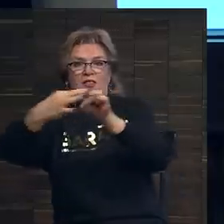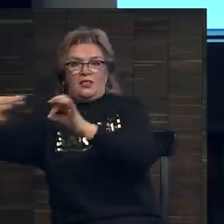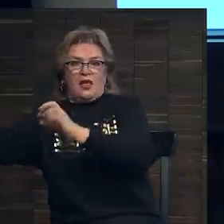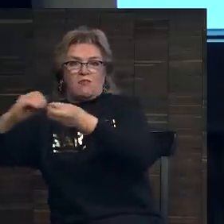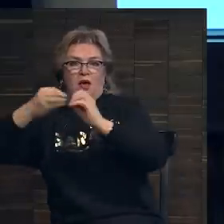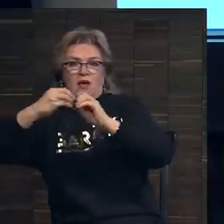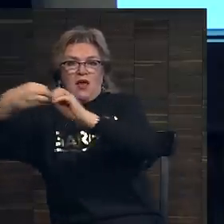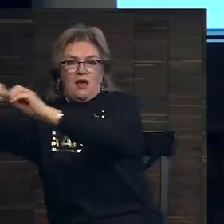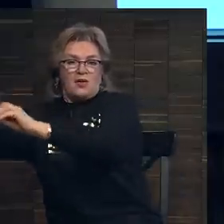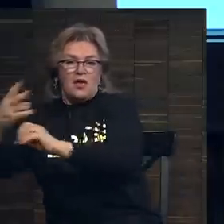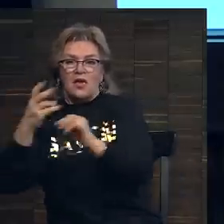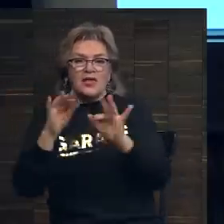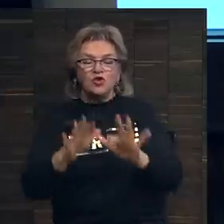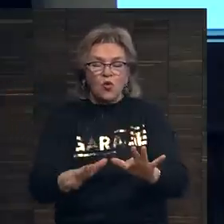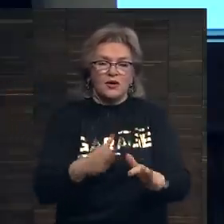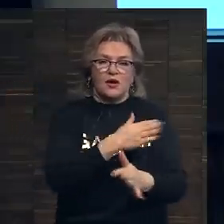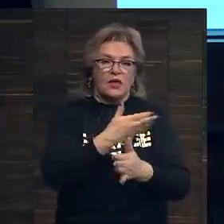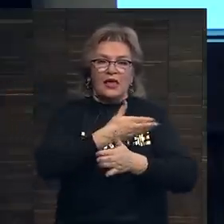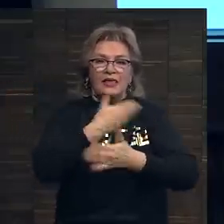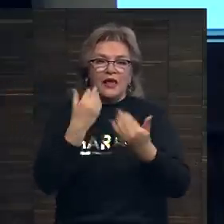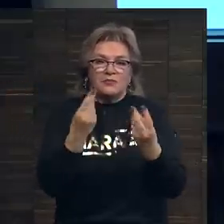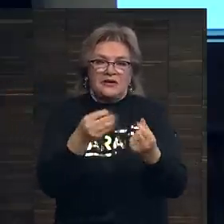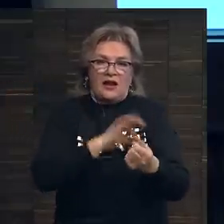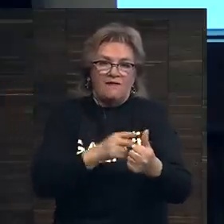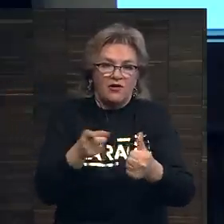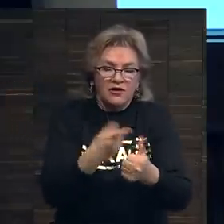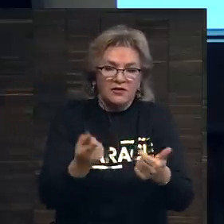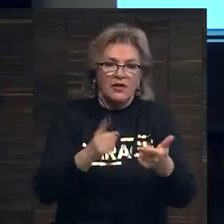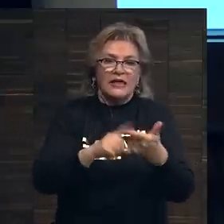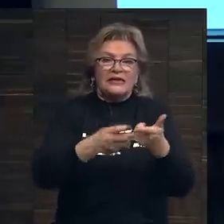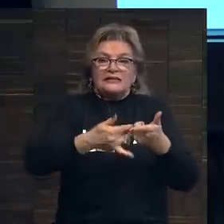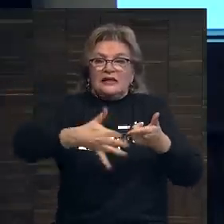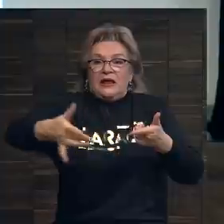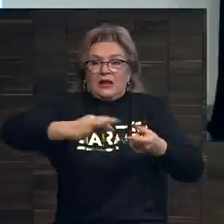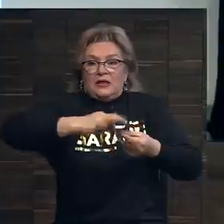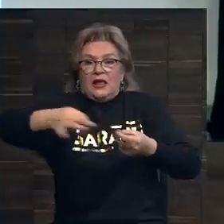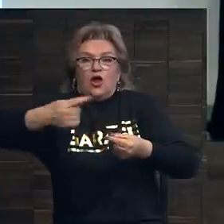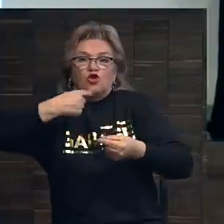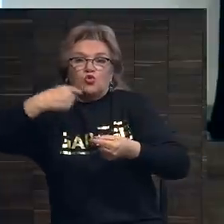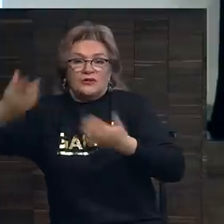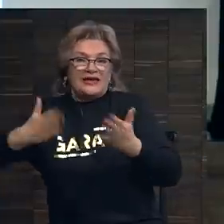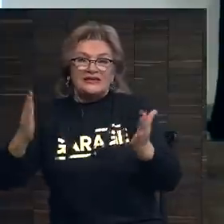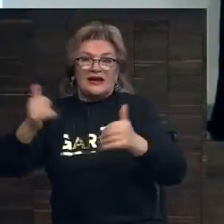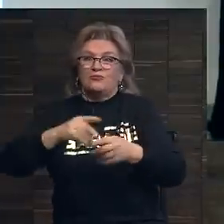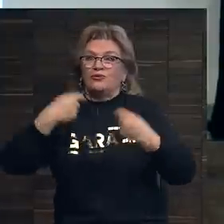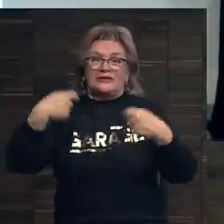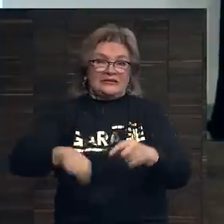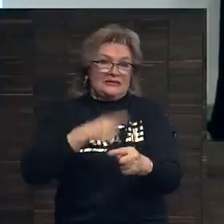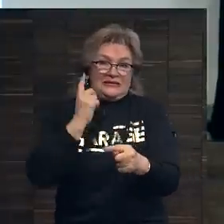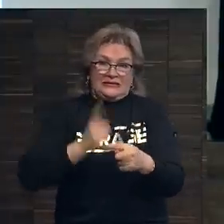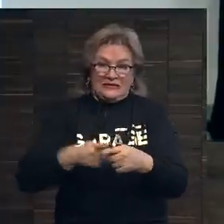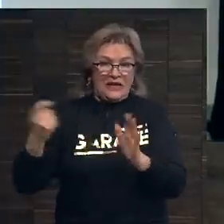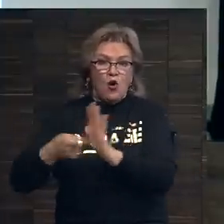проблем. не только нет материальной выгоды, но и целый ряд других трудностей. Если работа не продается